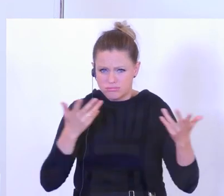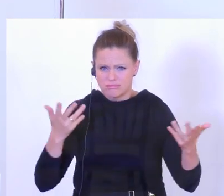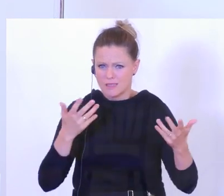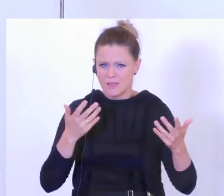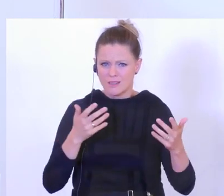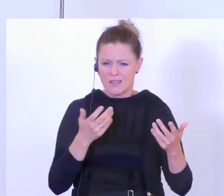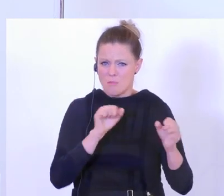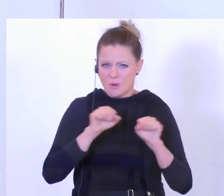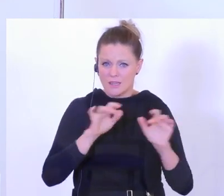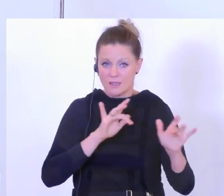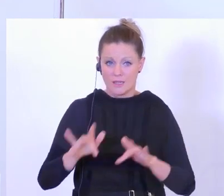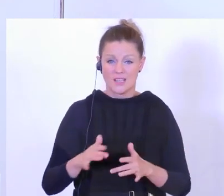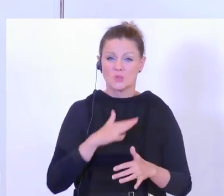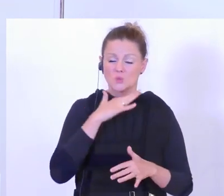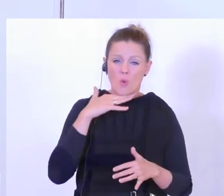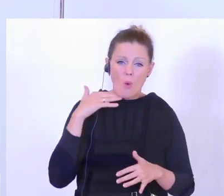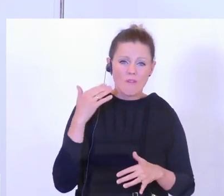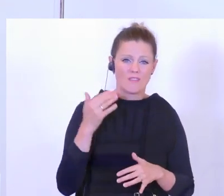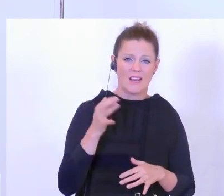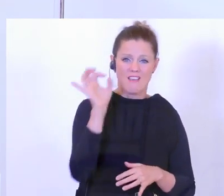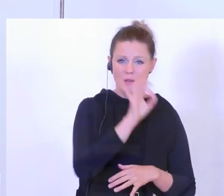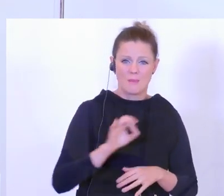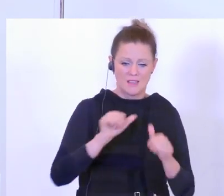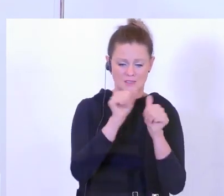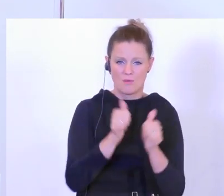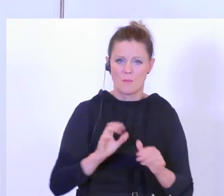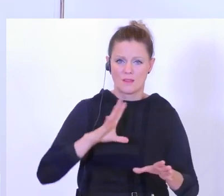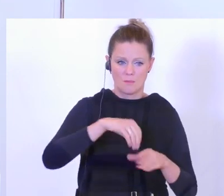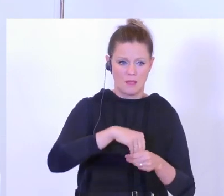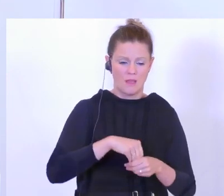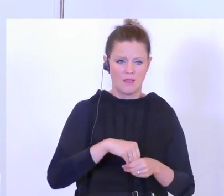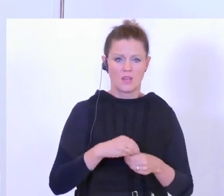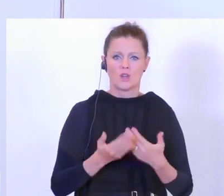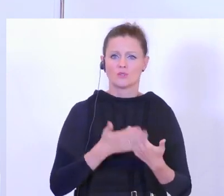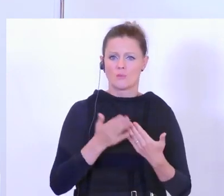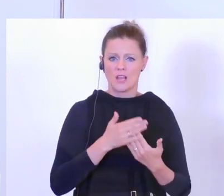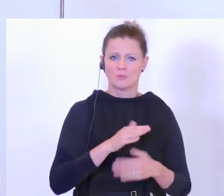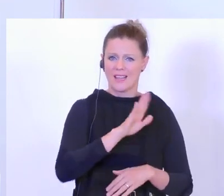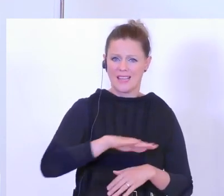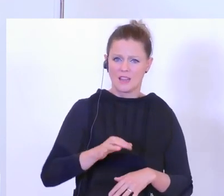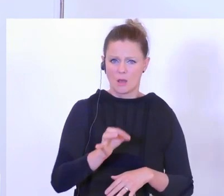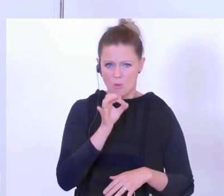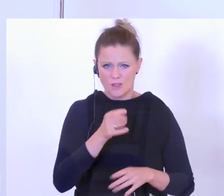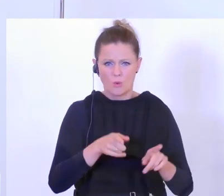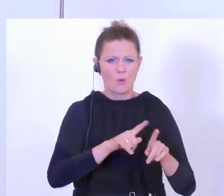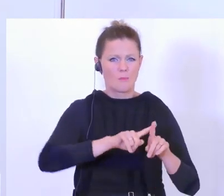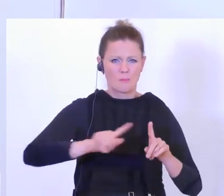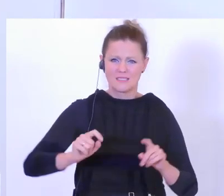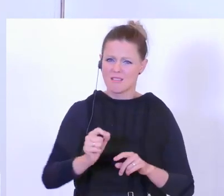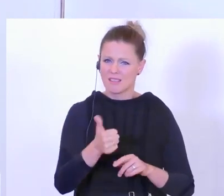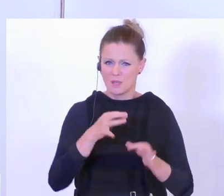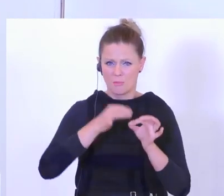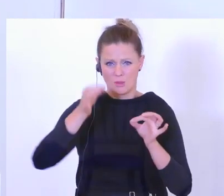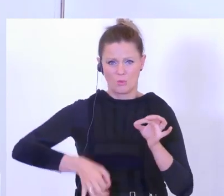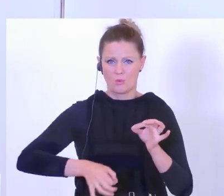Sie haben eben ganz viele Deliktsformen drinnen. Von Kinderpornografie bis zu Trickbetrug, all